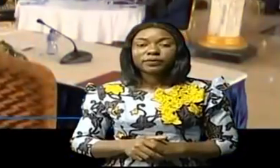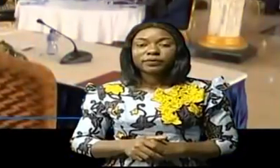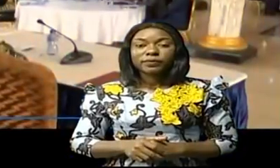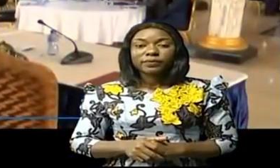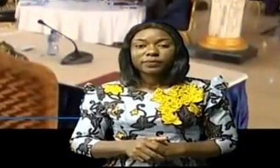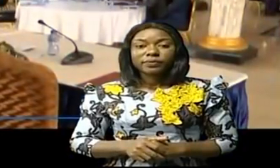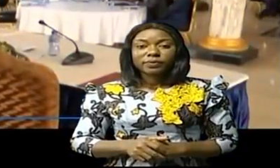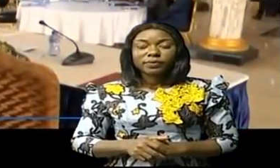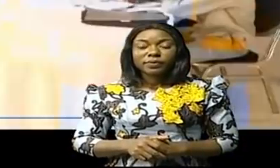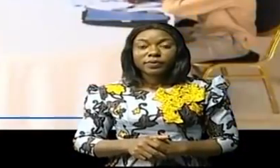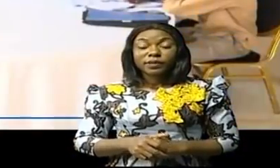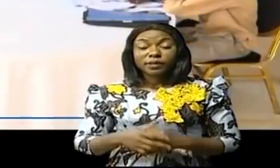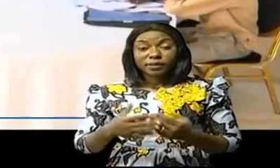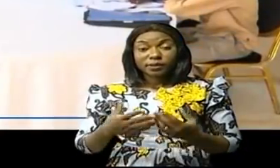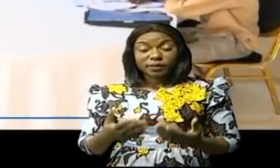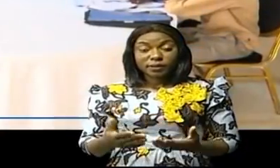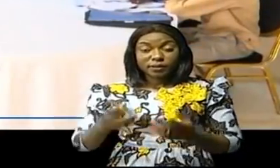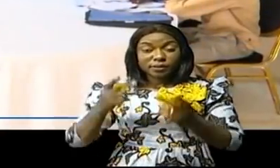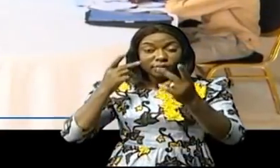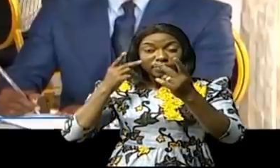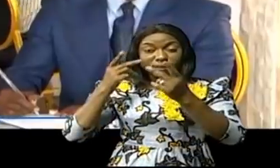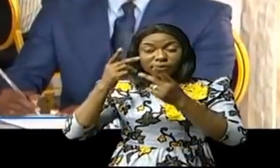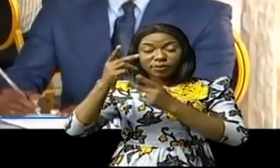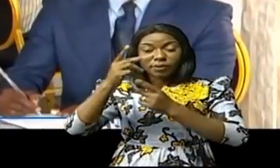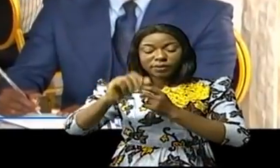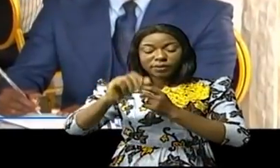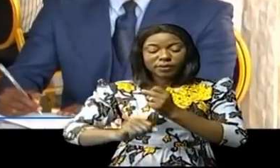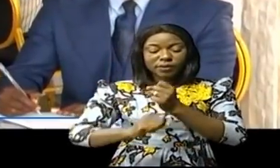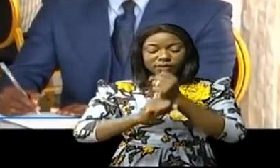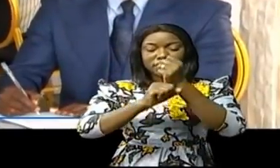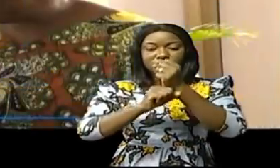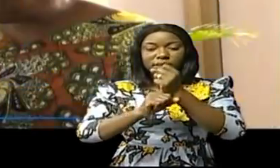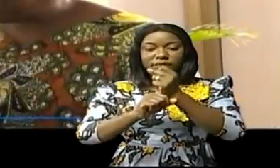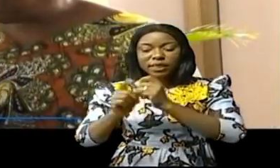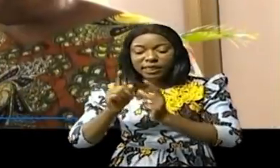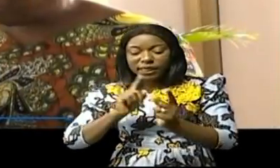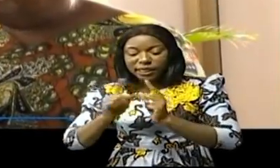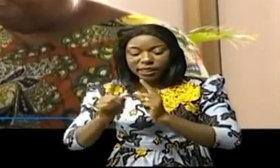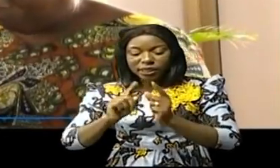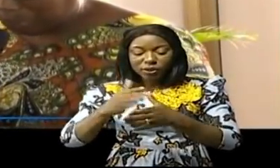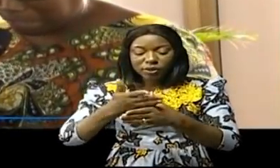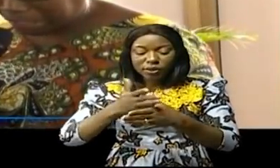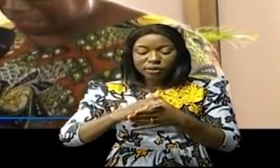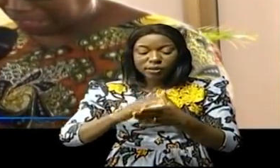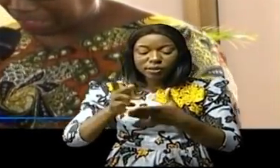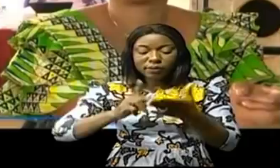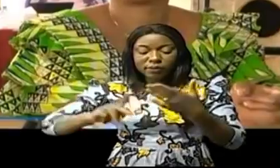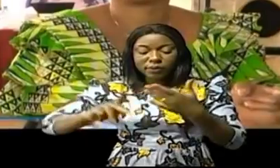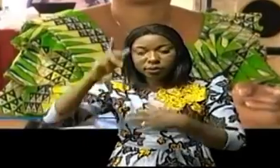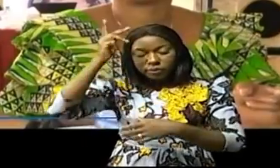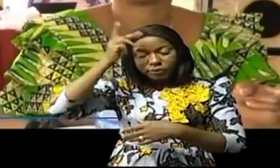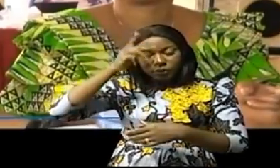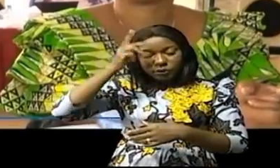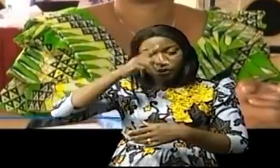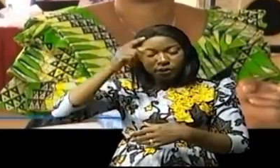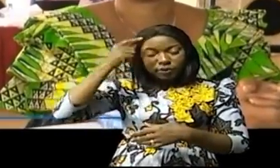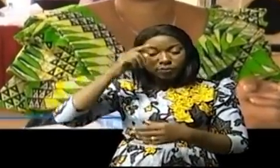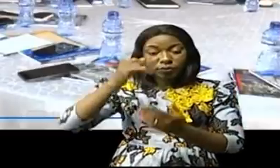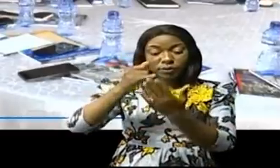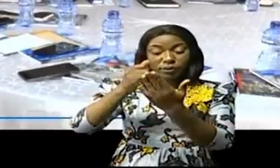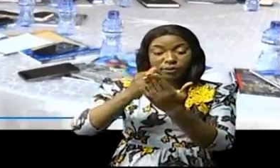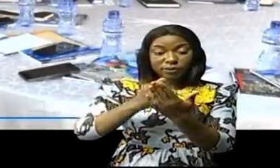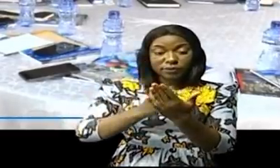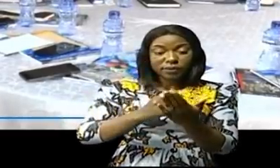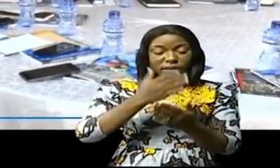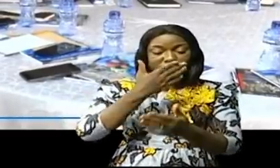Cette activité a pour objectif de renforcer les dialogues entre ces partis politiques et la société civile en vue d'identifier